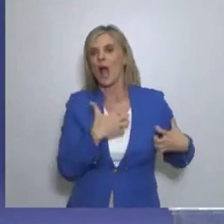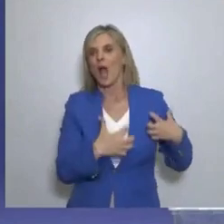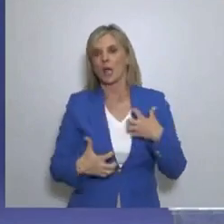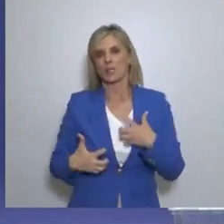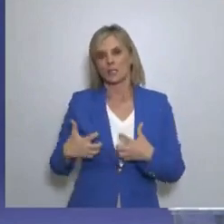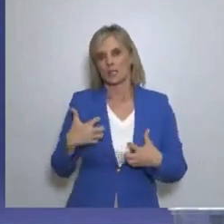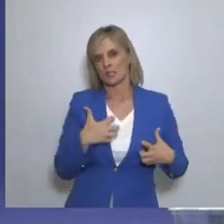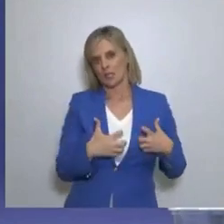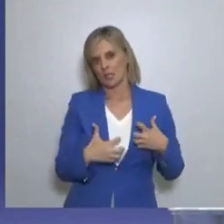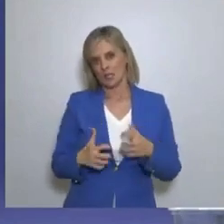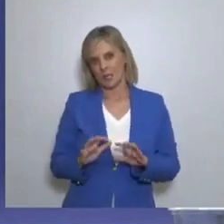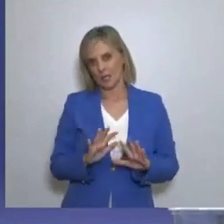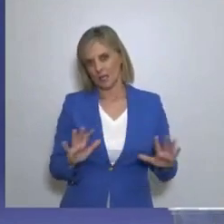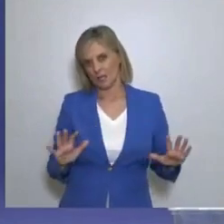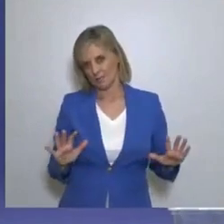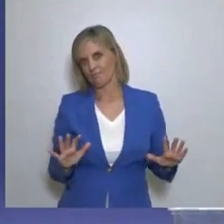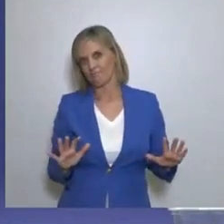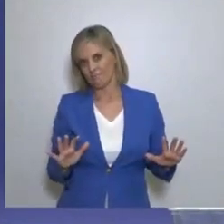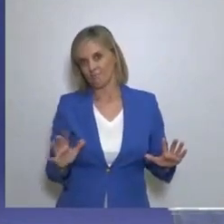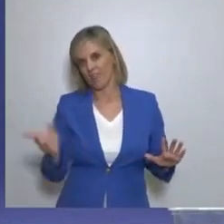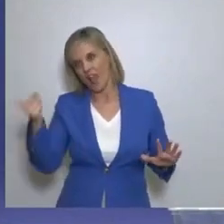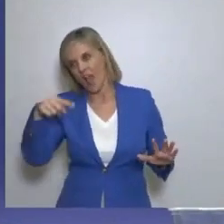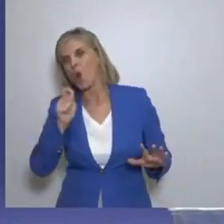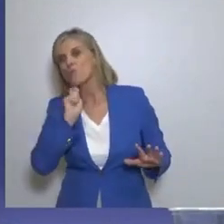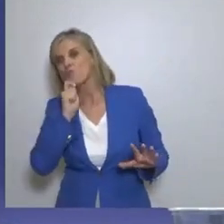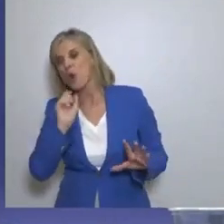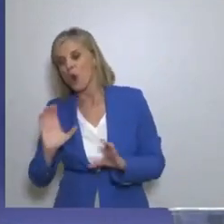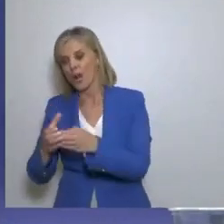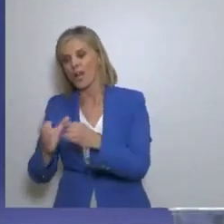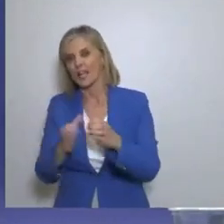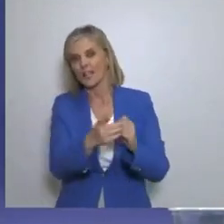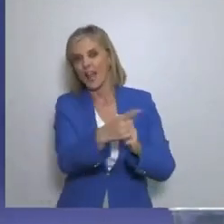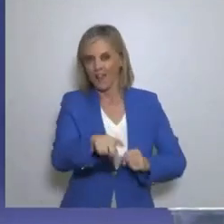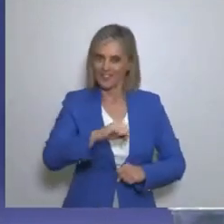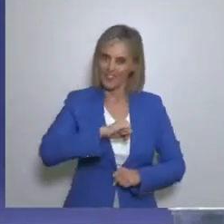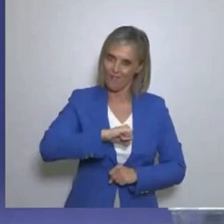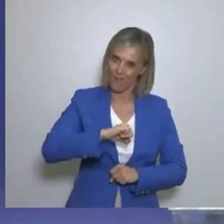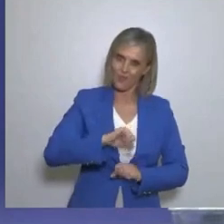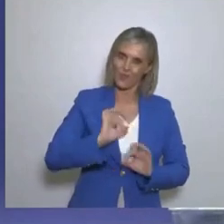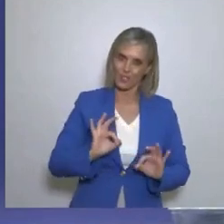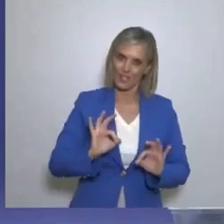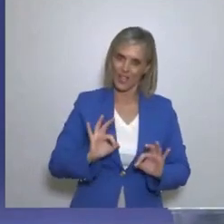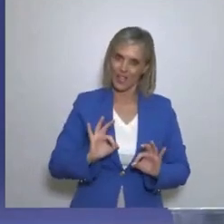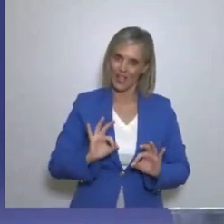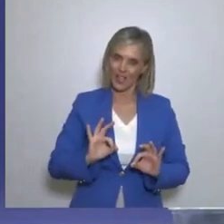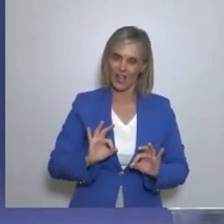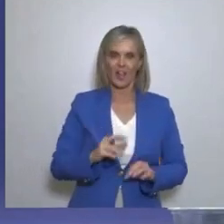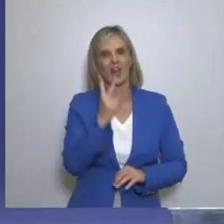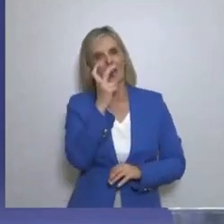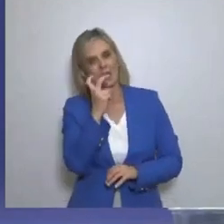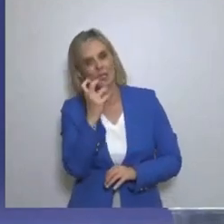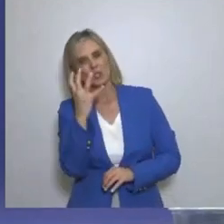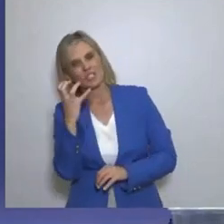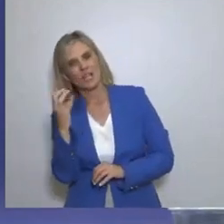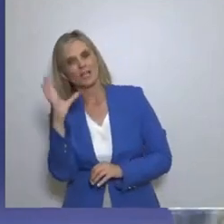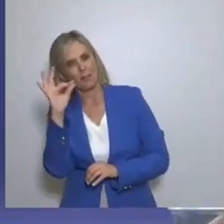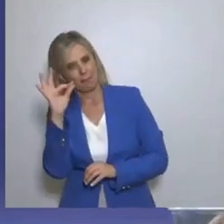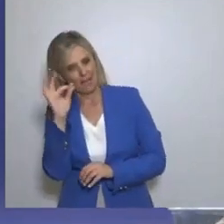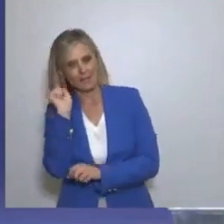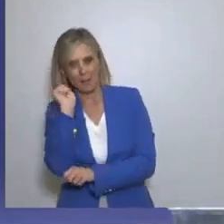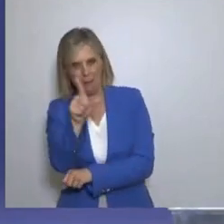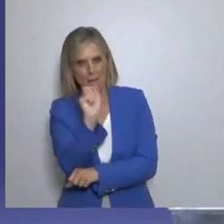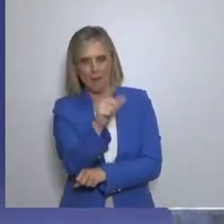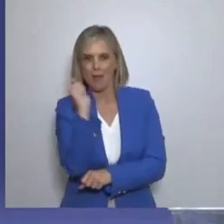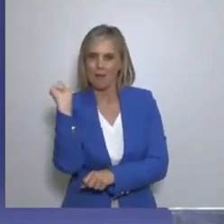αντιπαράταξη Ή άλλο αντιπολιτευτικός σχεδιασμός Εκεί έξω Ακόμα και 20 Αλλά και 40 και 50 χιλιάδες Να δίναμε στον κάθε